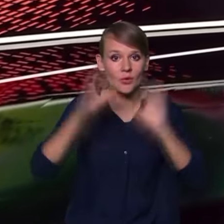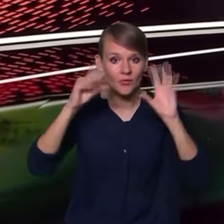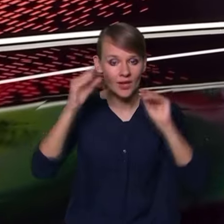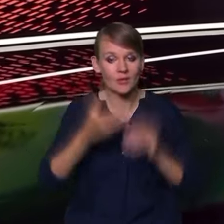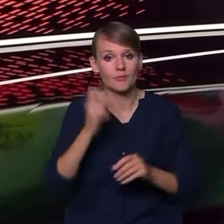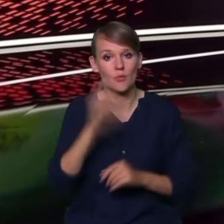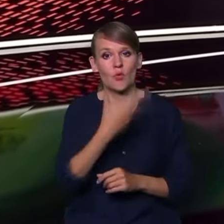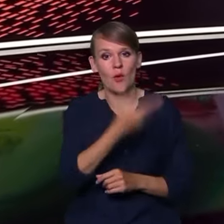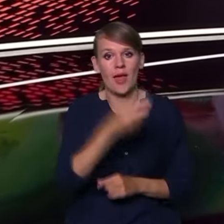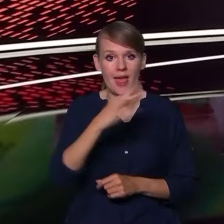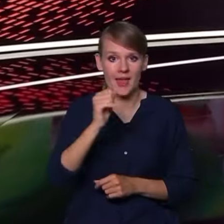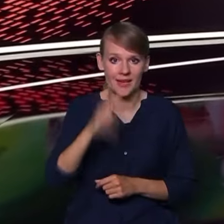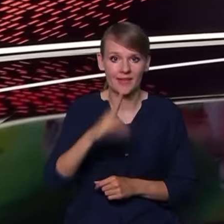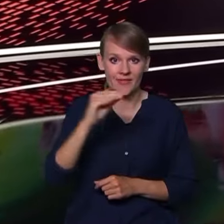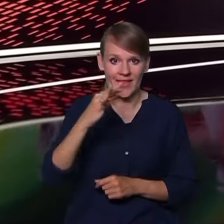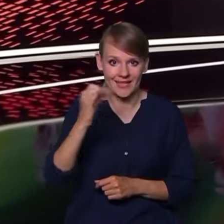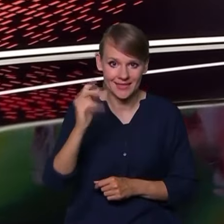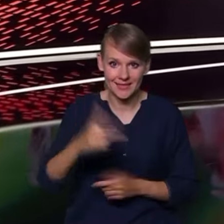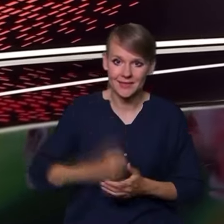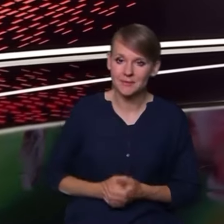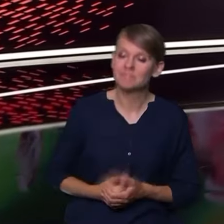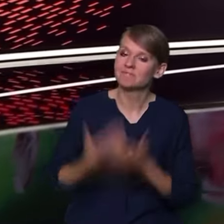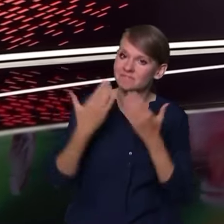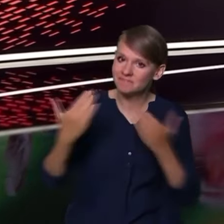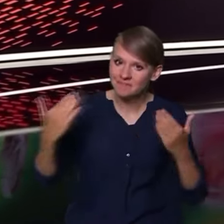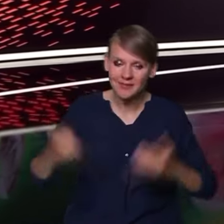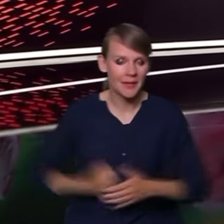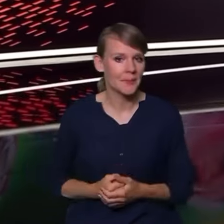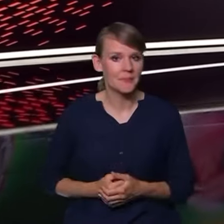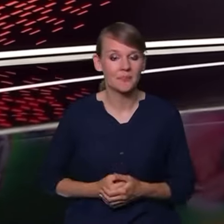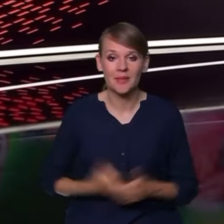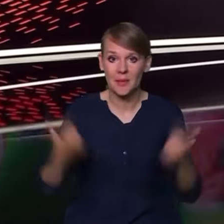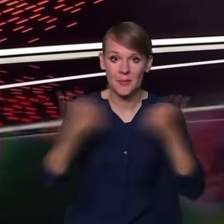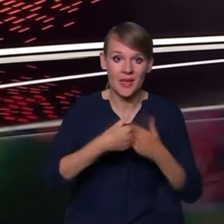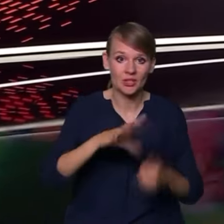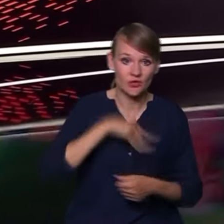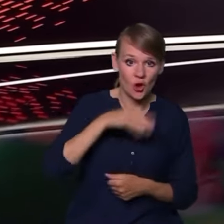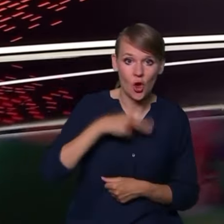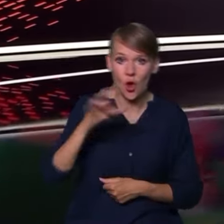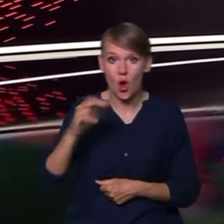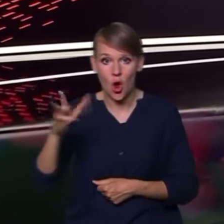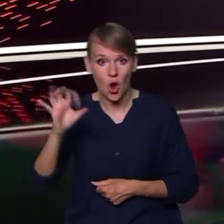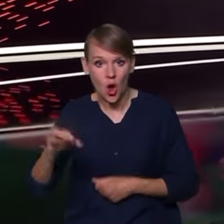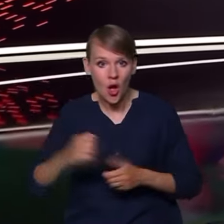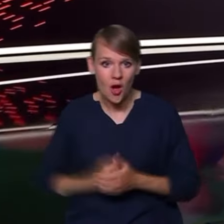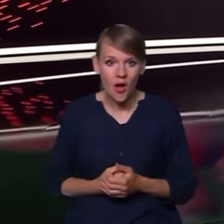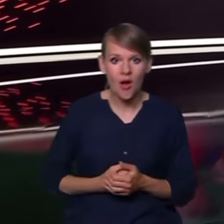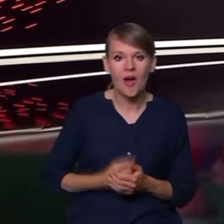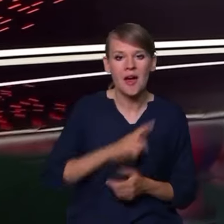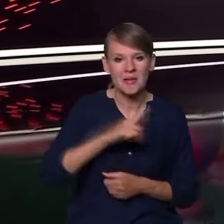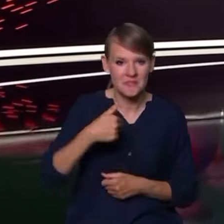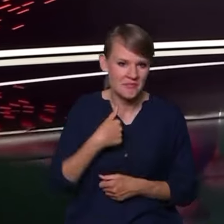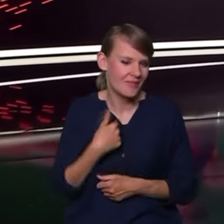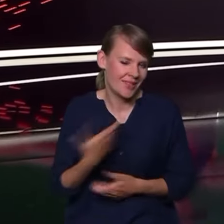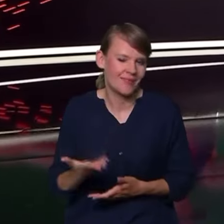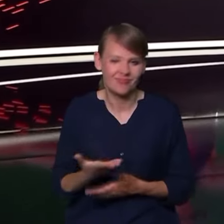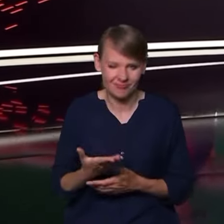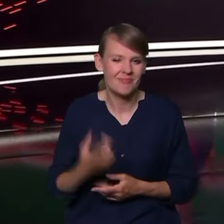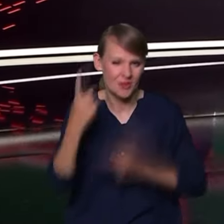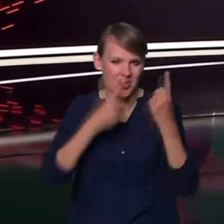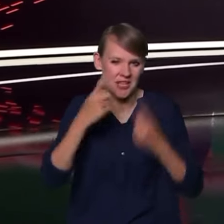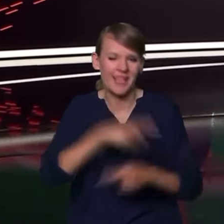już Eryk Więsyk. Dobry wieczór Eryku. Dobry wieczór Państwu. W meczu z Igi, z Coco Goff nie zakładaliśmy innego scenariusza jak tylko